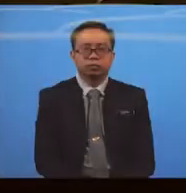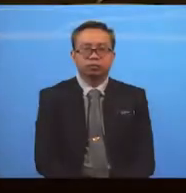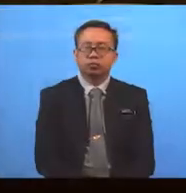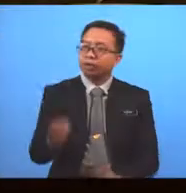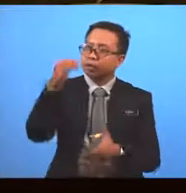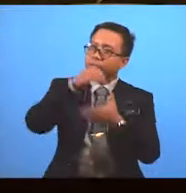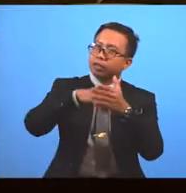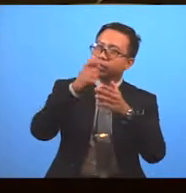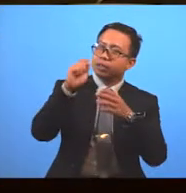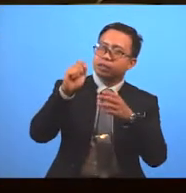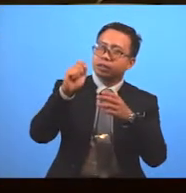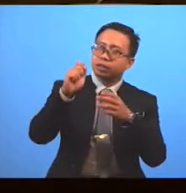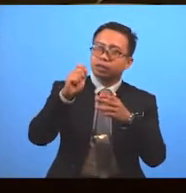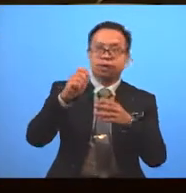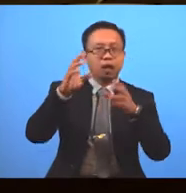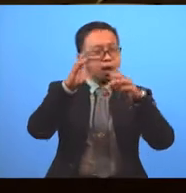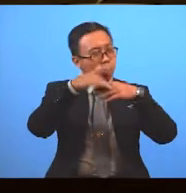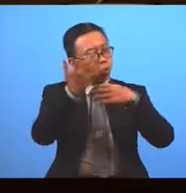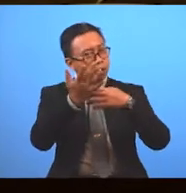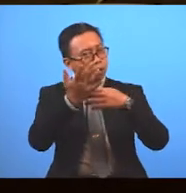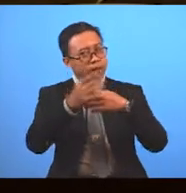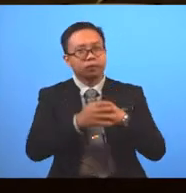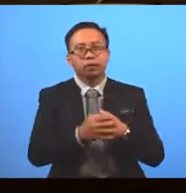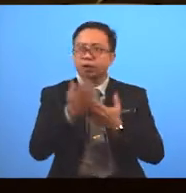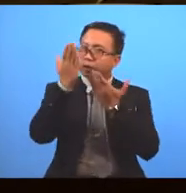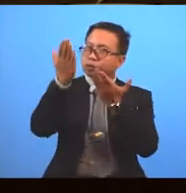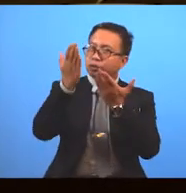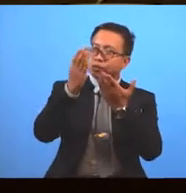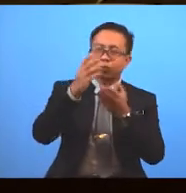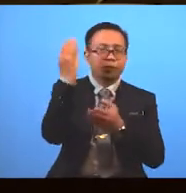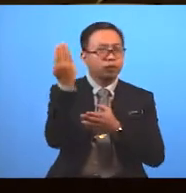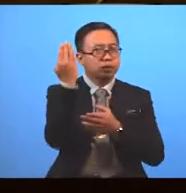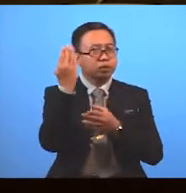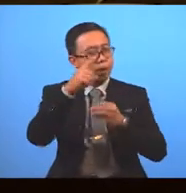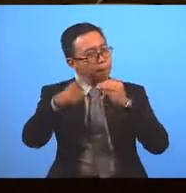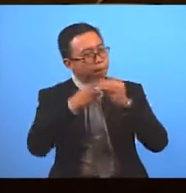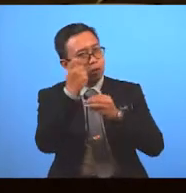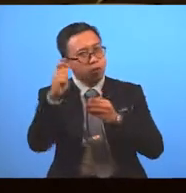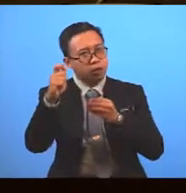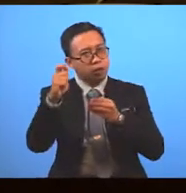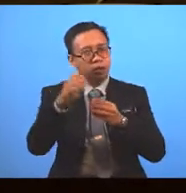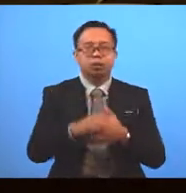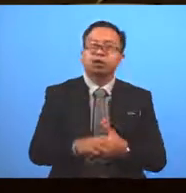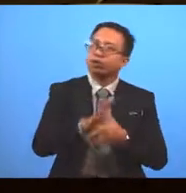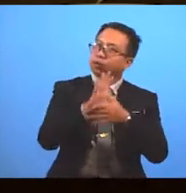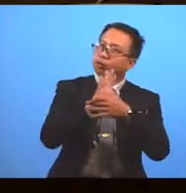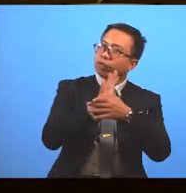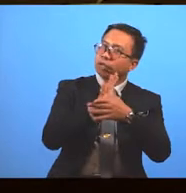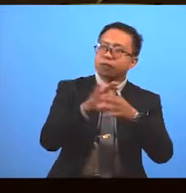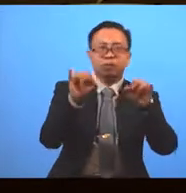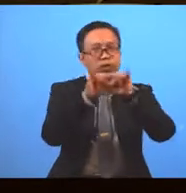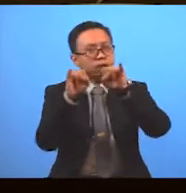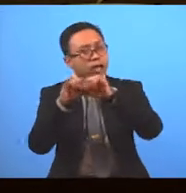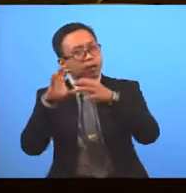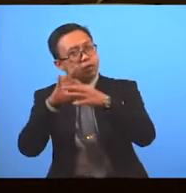In the introduction Give some general information About the film Titel Type of